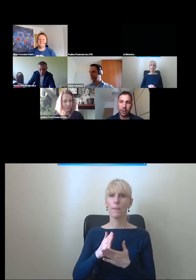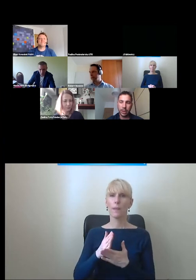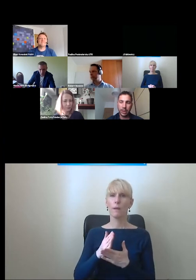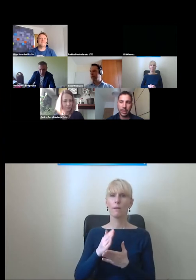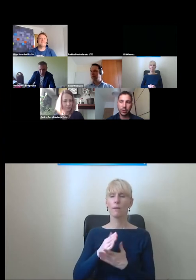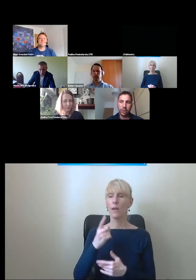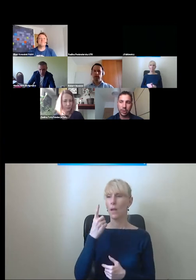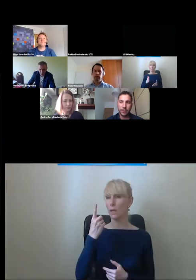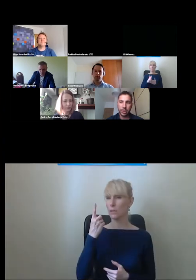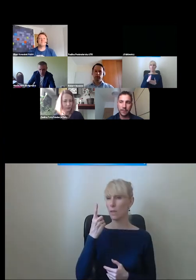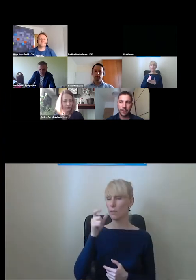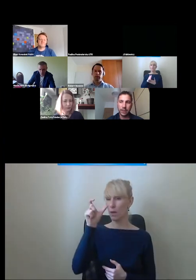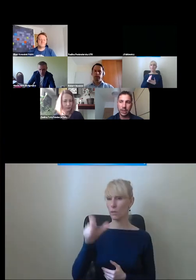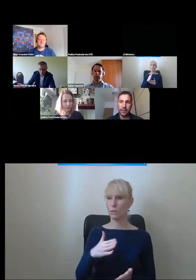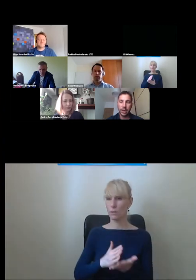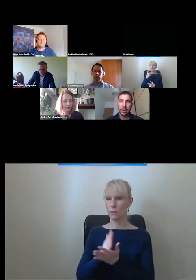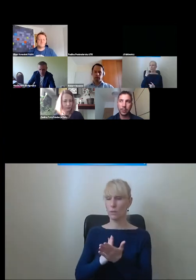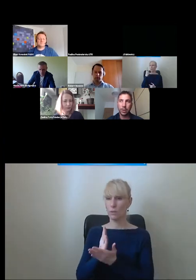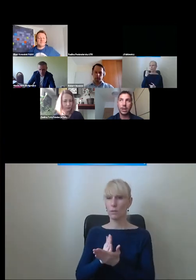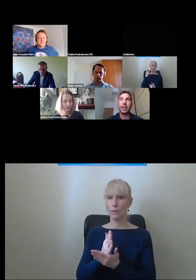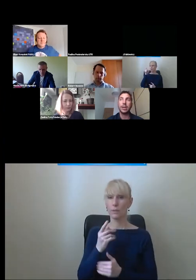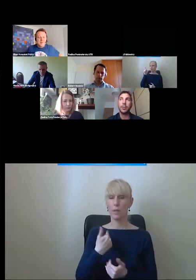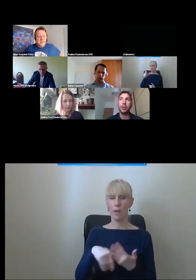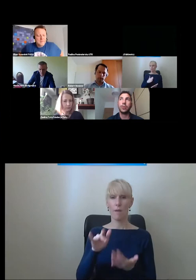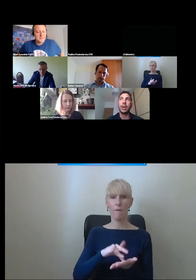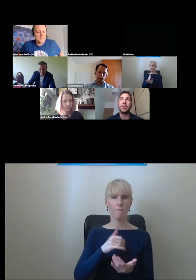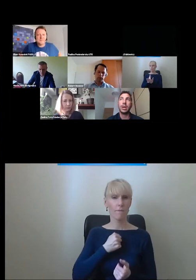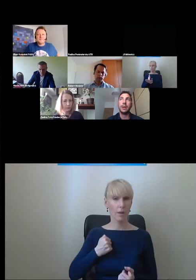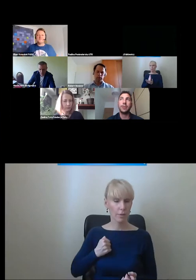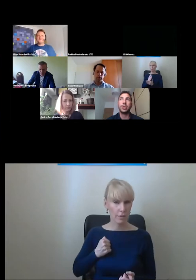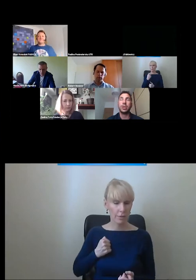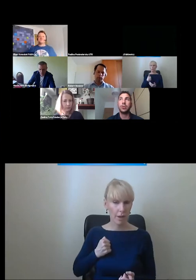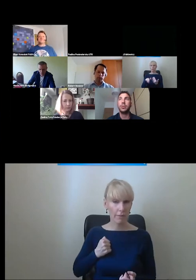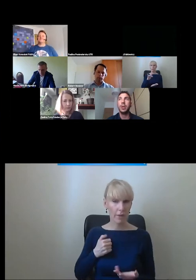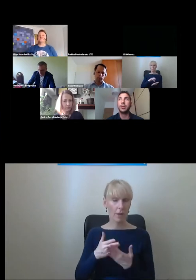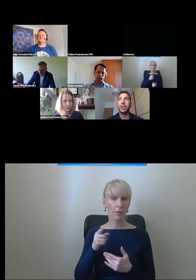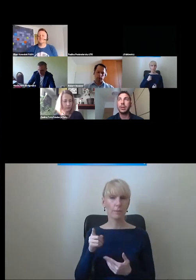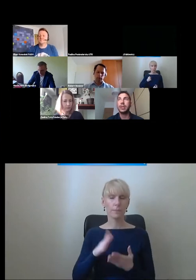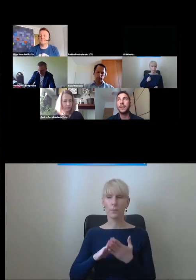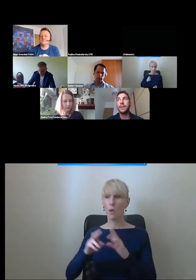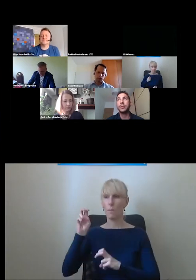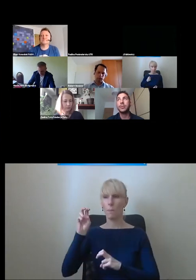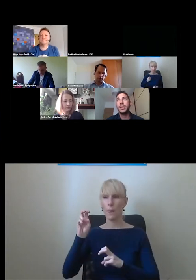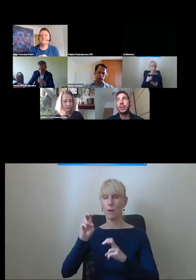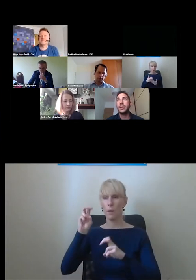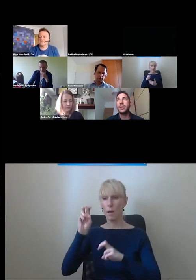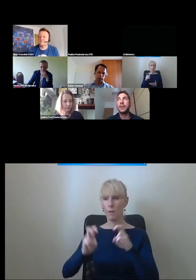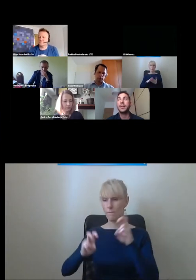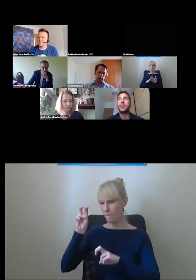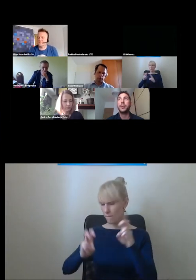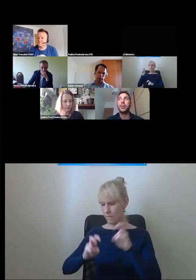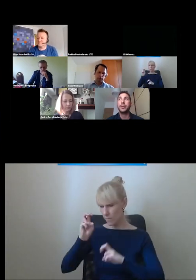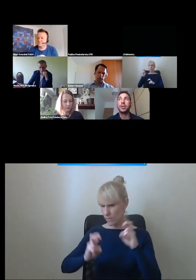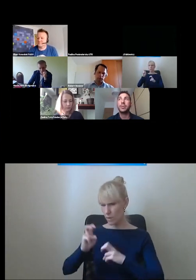jednej użytkowniczki w Warszawie, to było kilka lat temu, która mieszkała w otoczeniu, gdzie znajdował się bardzo